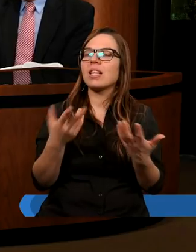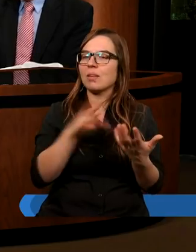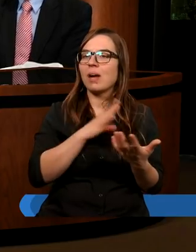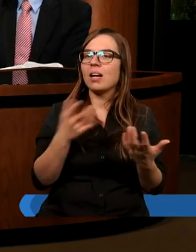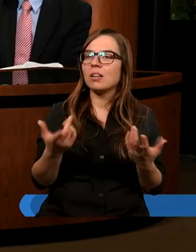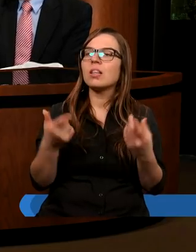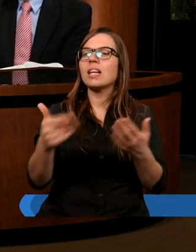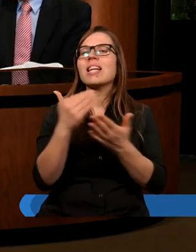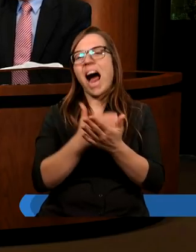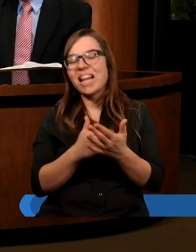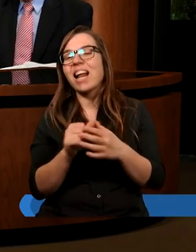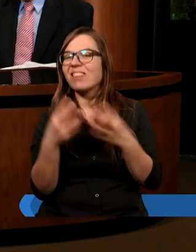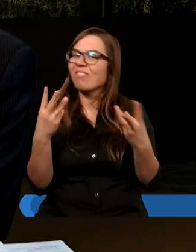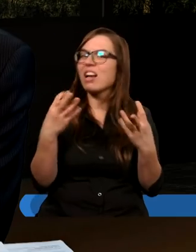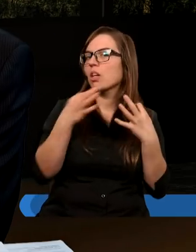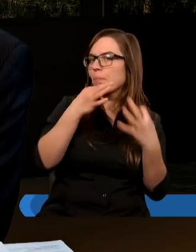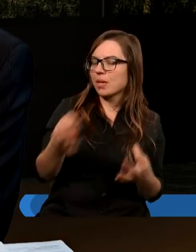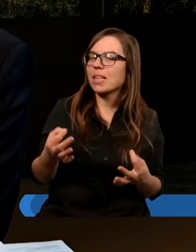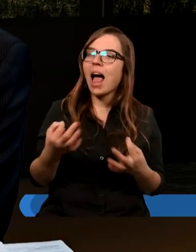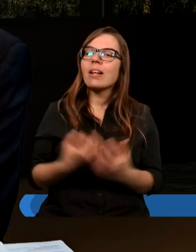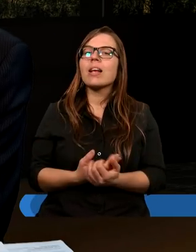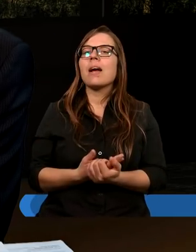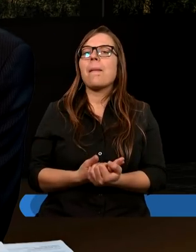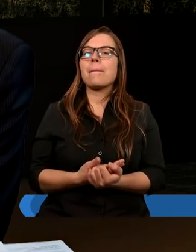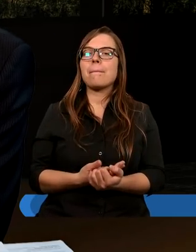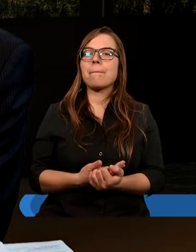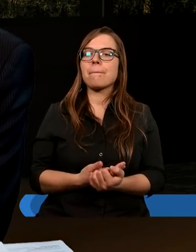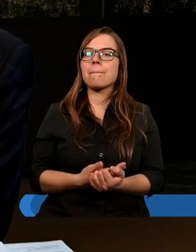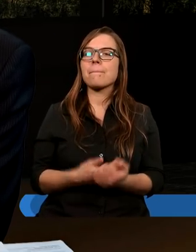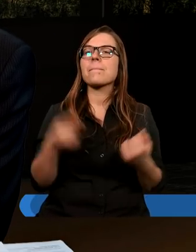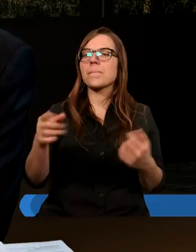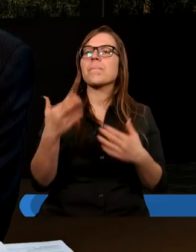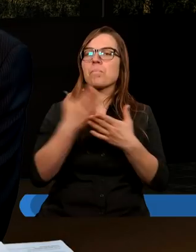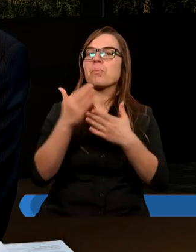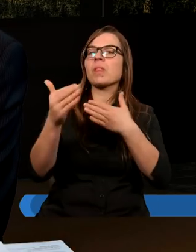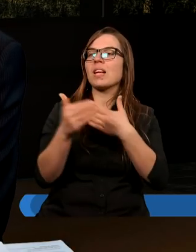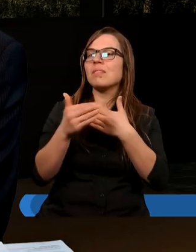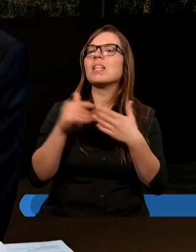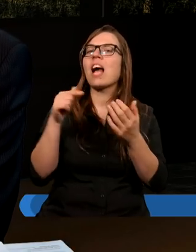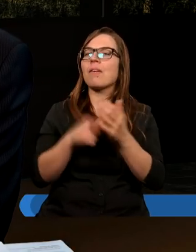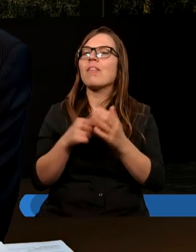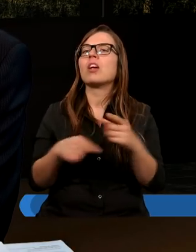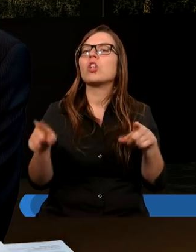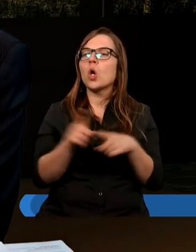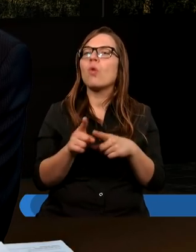No, zasadnicze pytanie. I tak zbliżamy się również